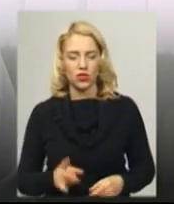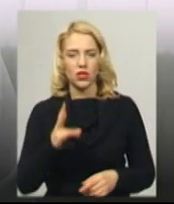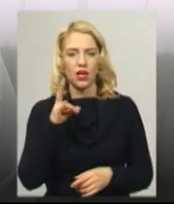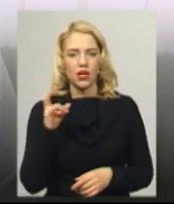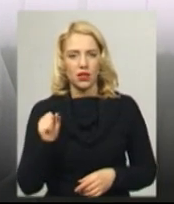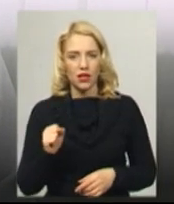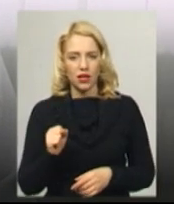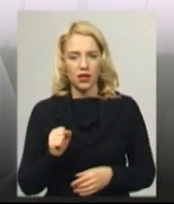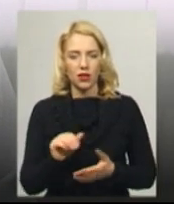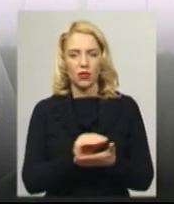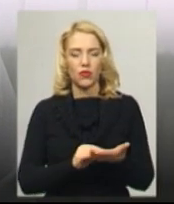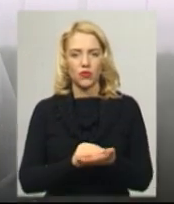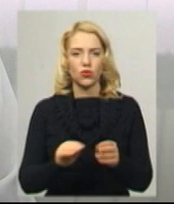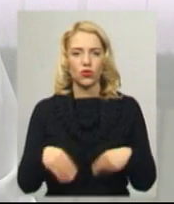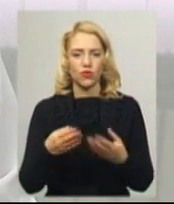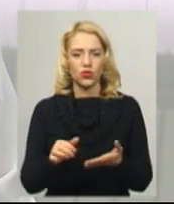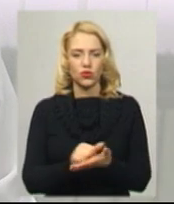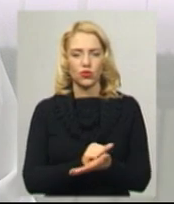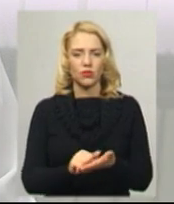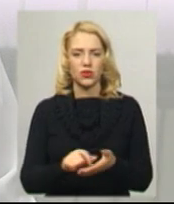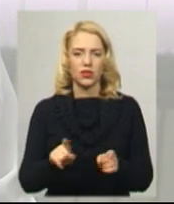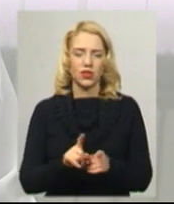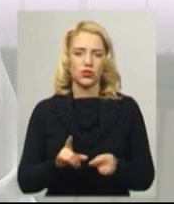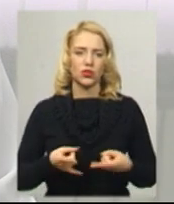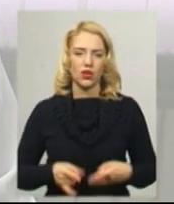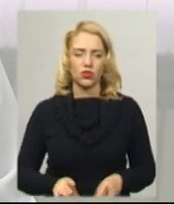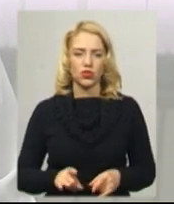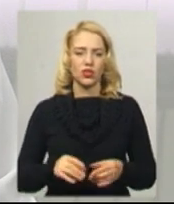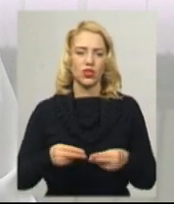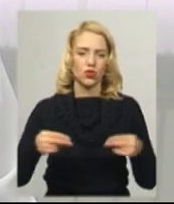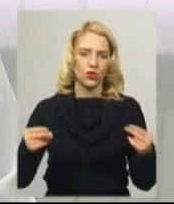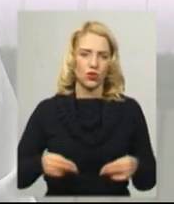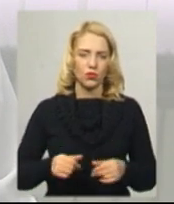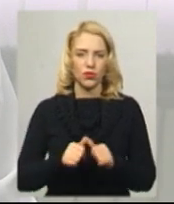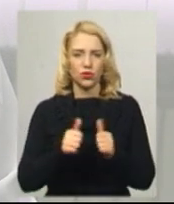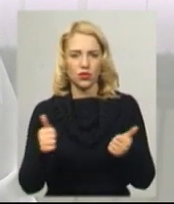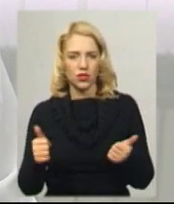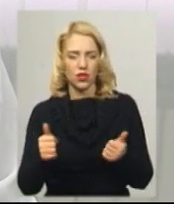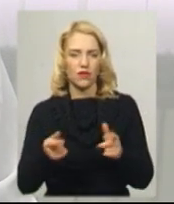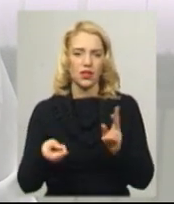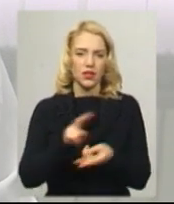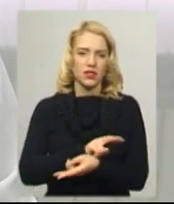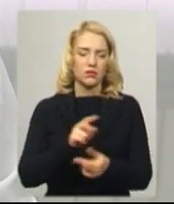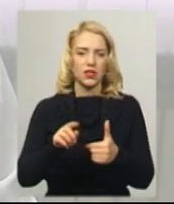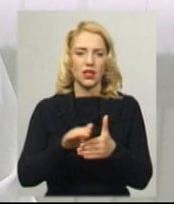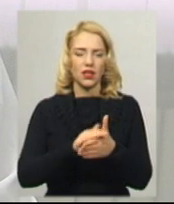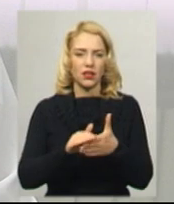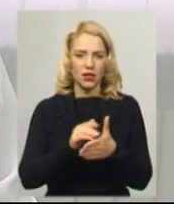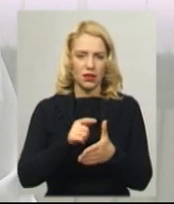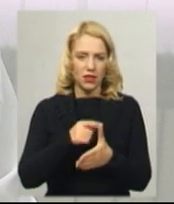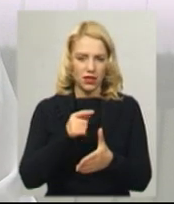повторну видачу документів і так само народження, шлюби, розірвання, зміни імені. Також